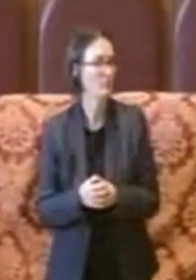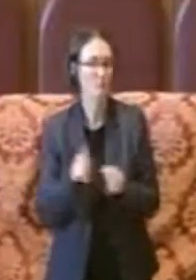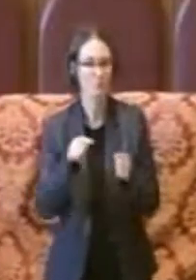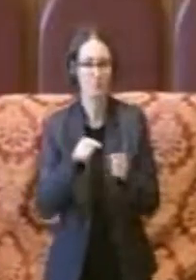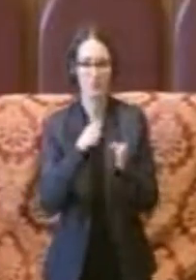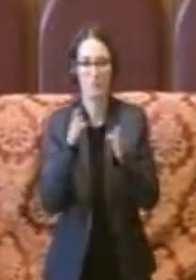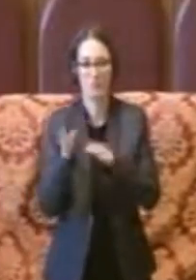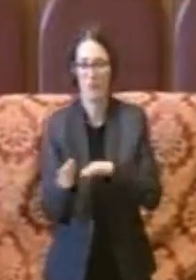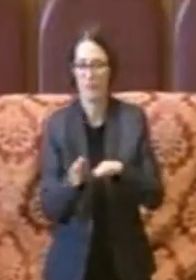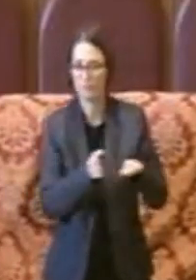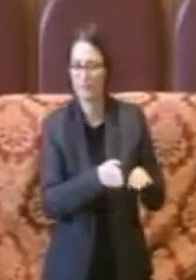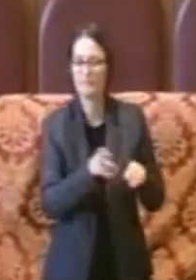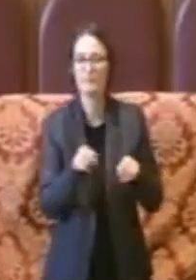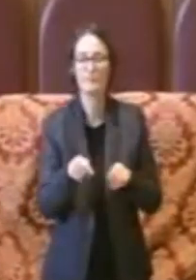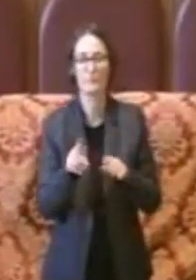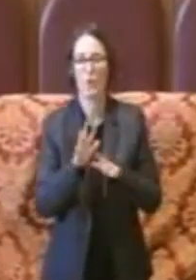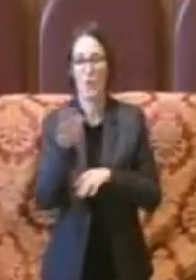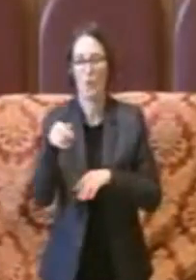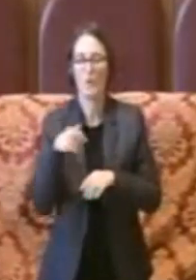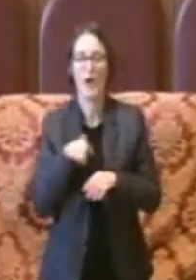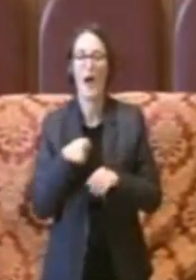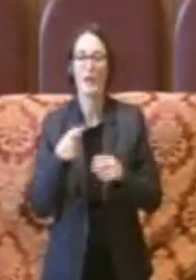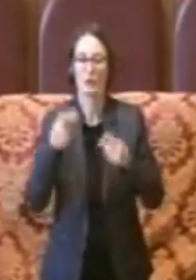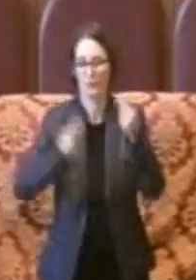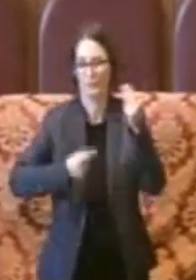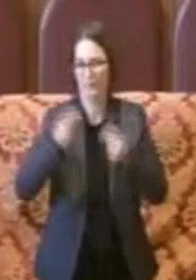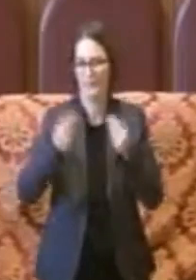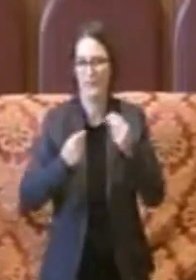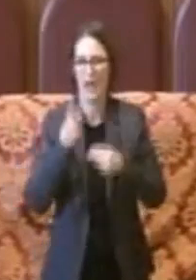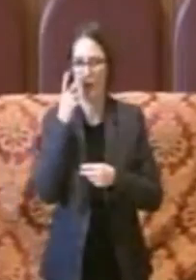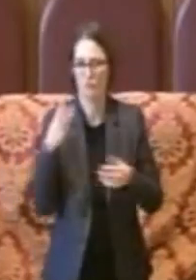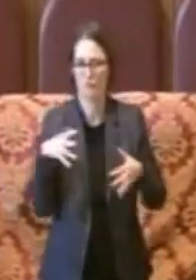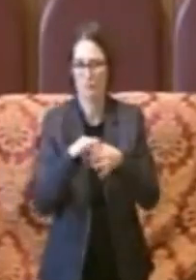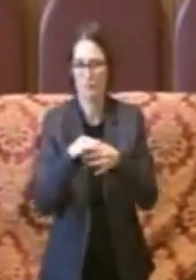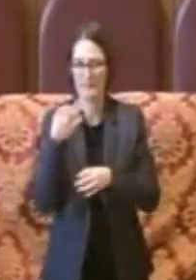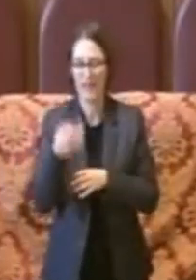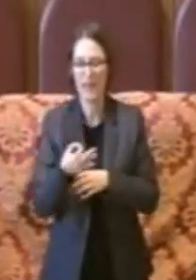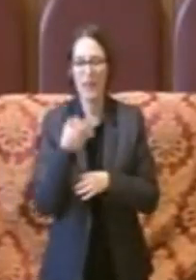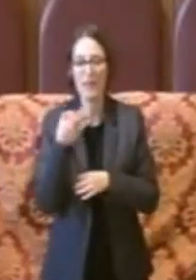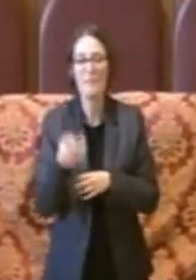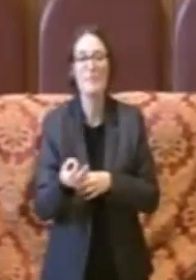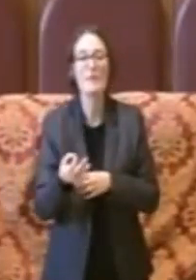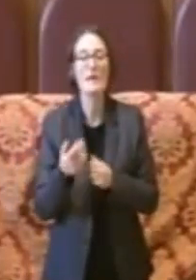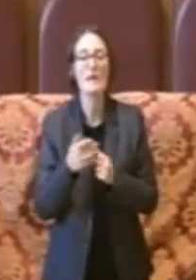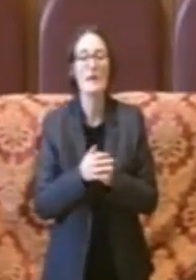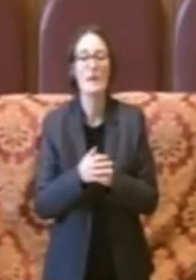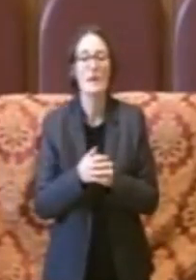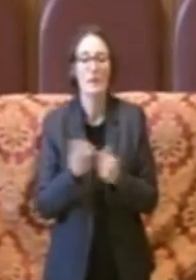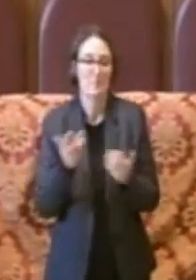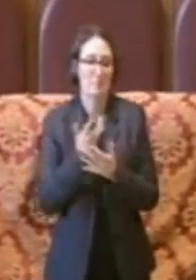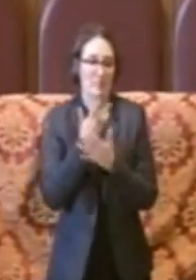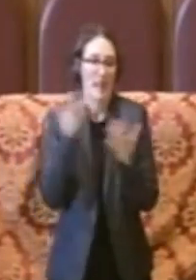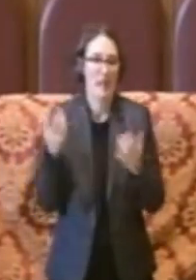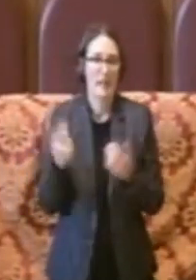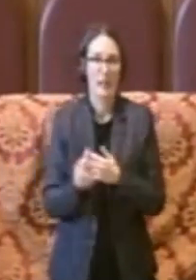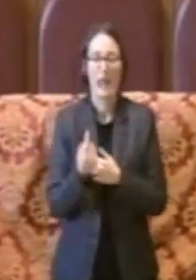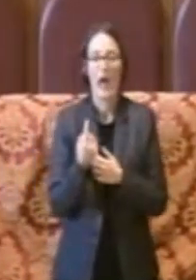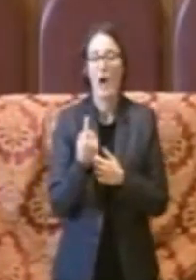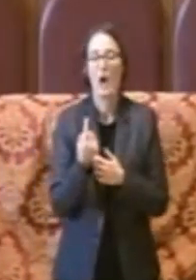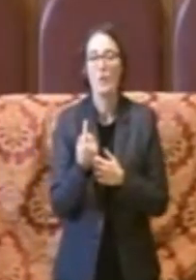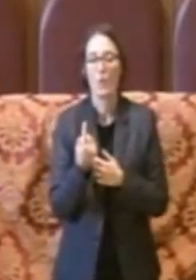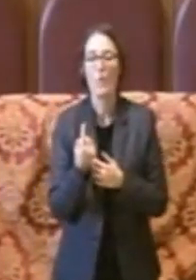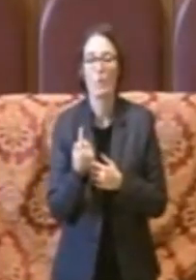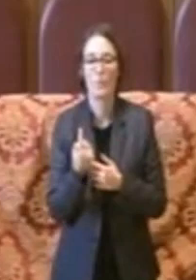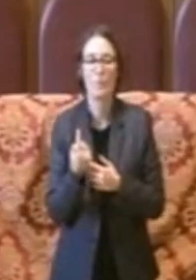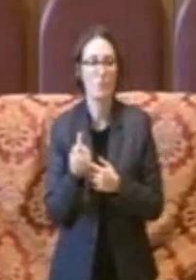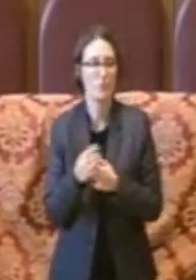su un altro tema del bilancio di previsione, quello che emerge in modo abbastanza chiaro è anche una,